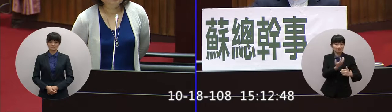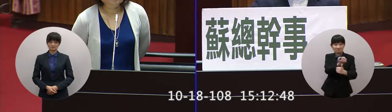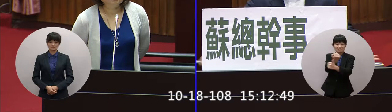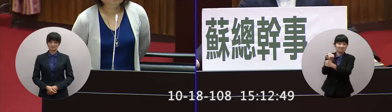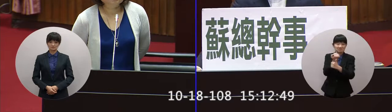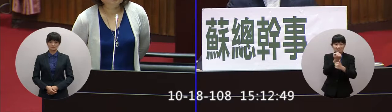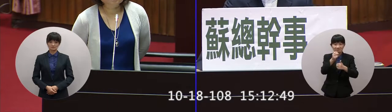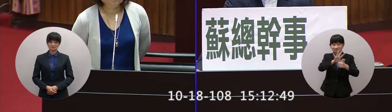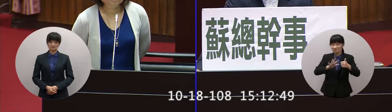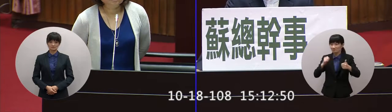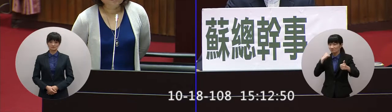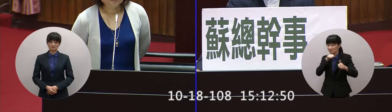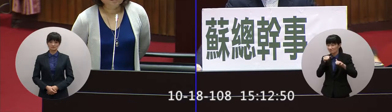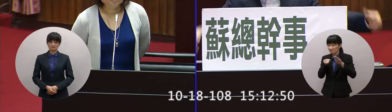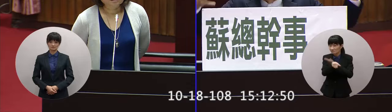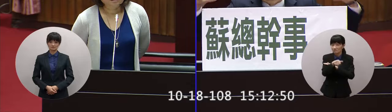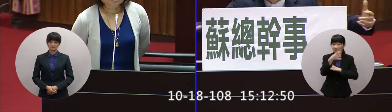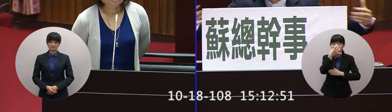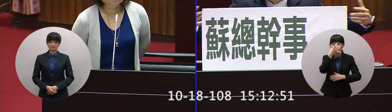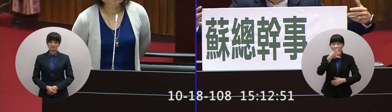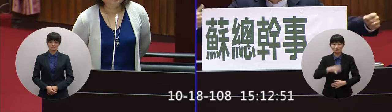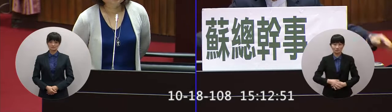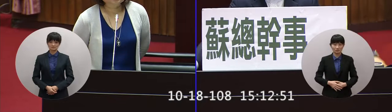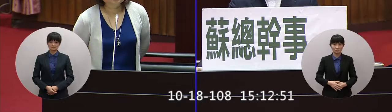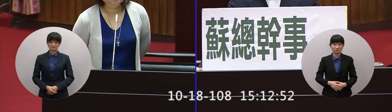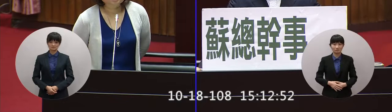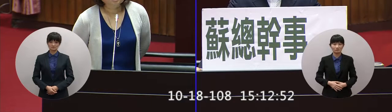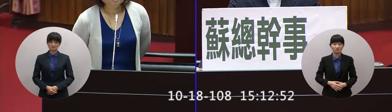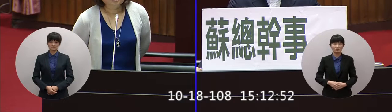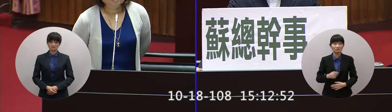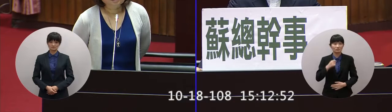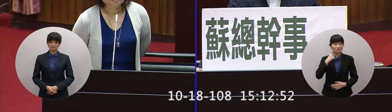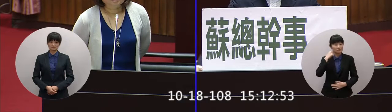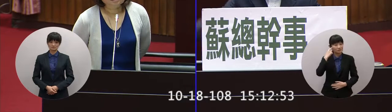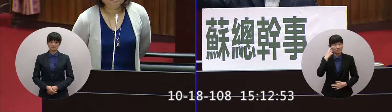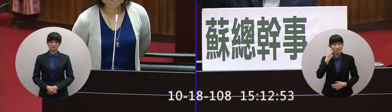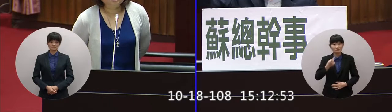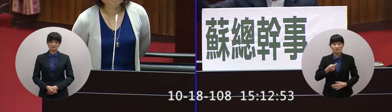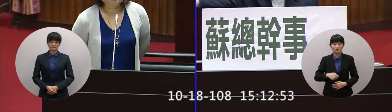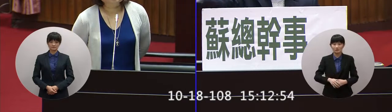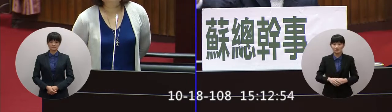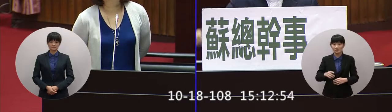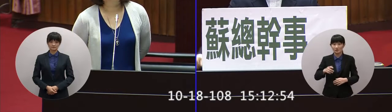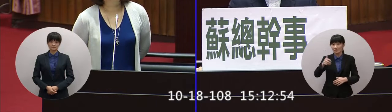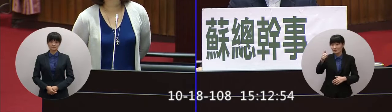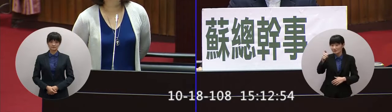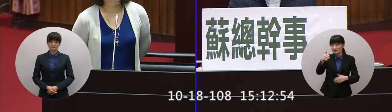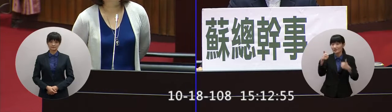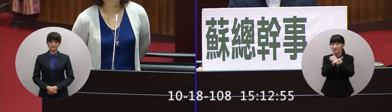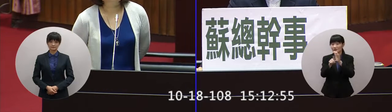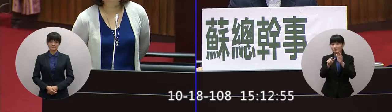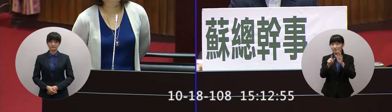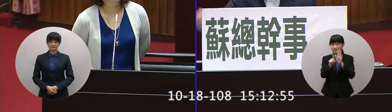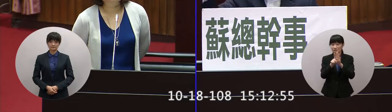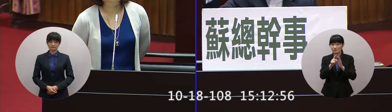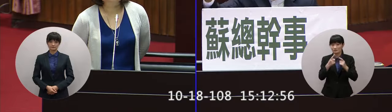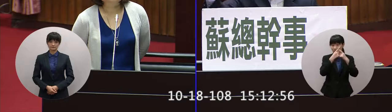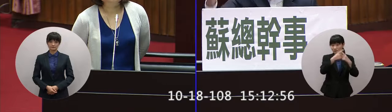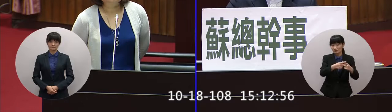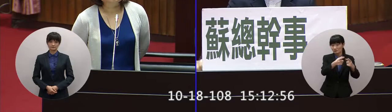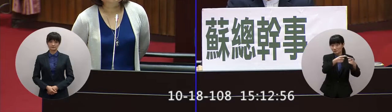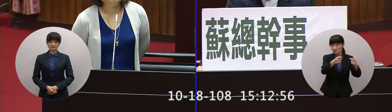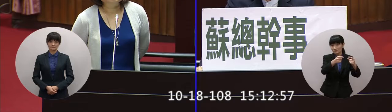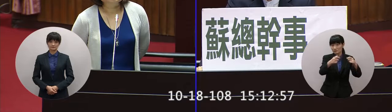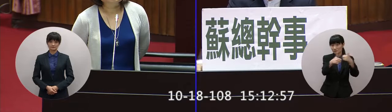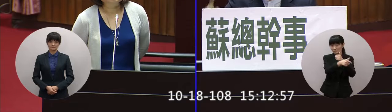不給我們加入我們大腿抱得多緊啊謝長領 謝代表一切